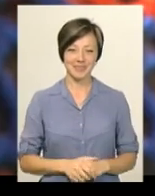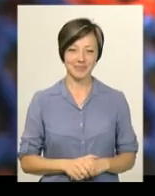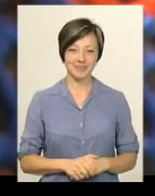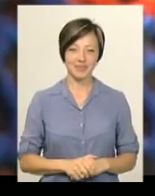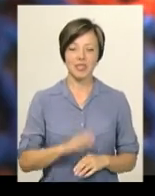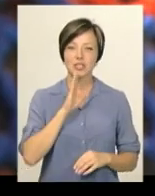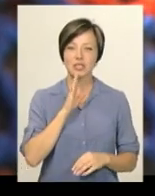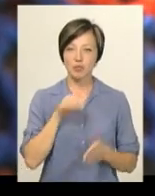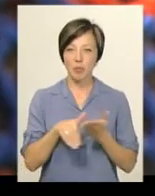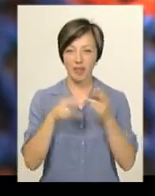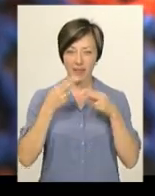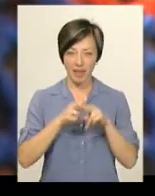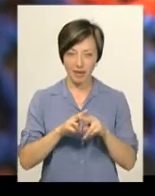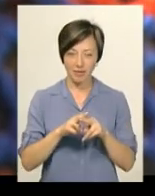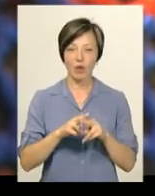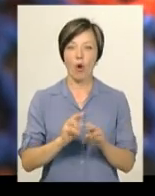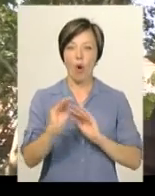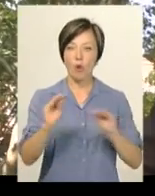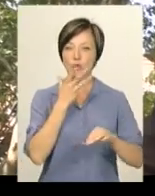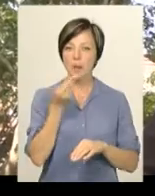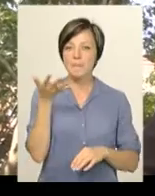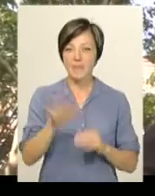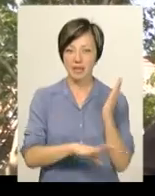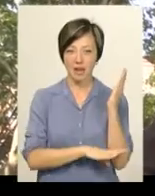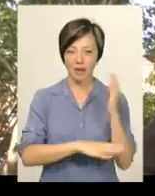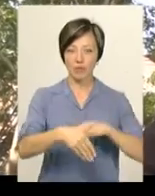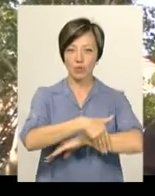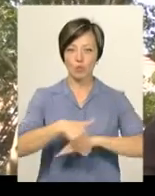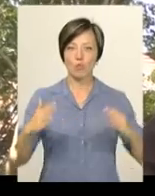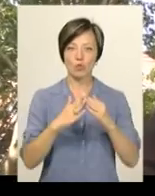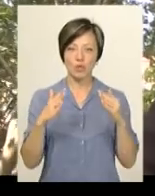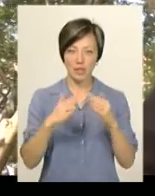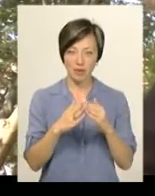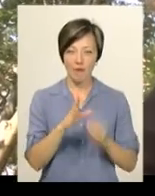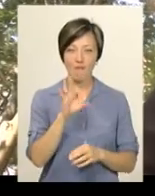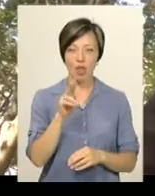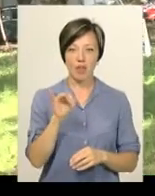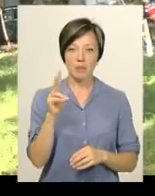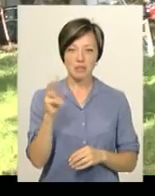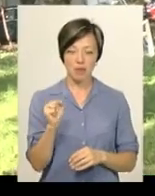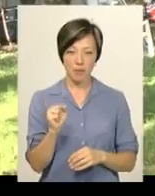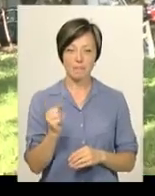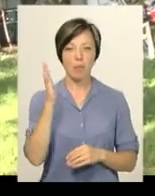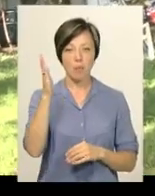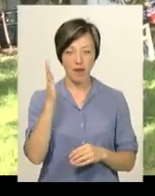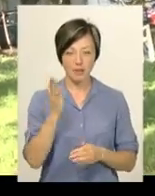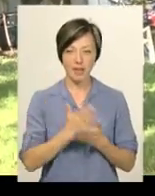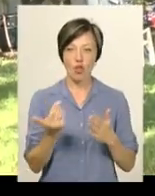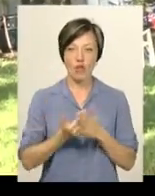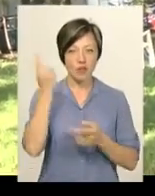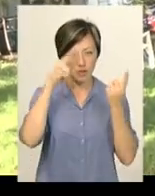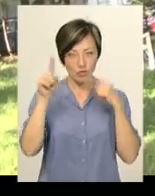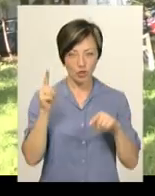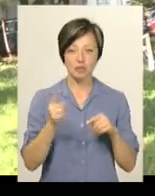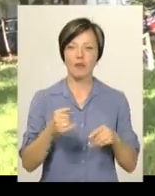Попок за допомогою техніки ярнбомбінг оздобила п'ять дерев у дворі будинку, що знаходиться на вулиці Володимирська. Попереду майстрині є нові творчі